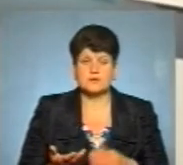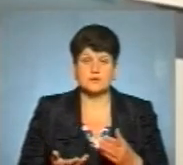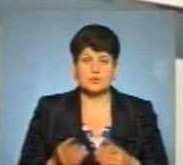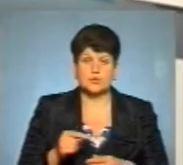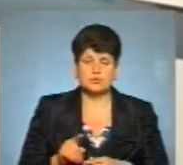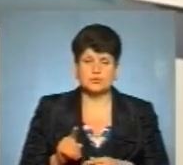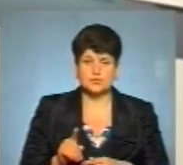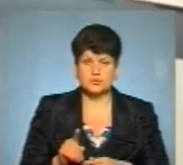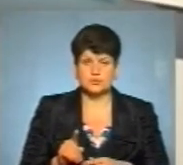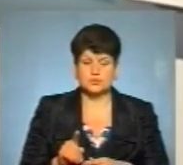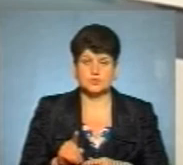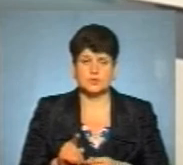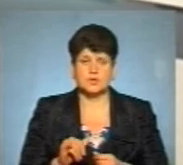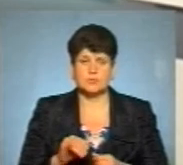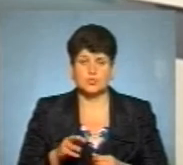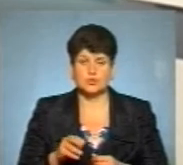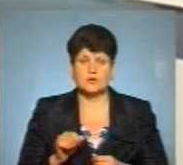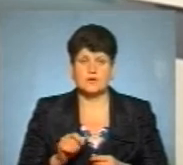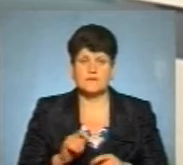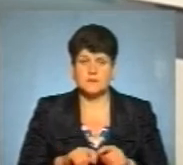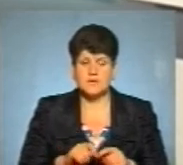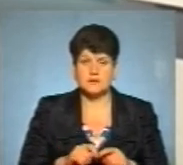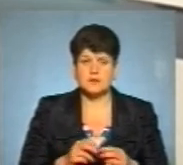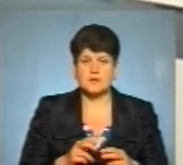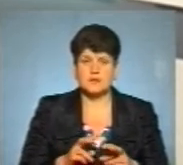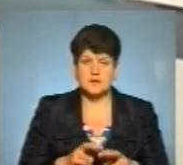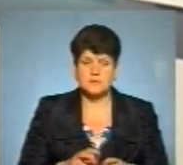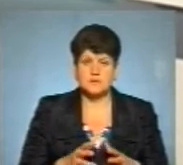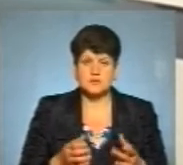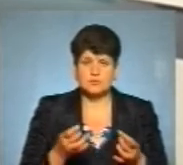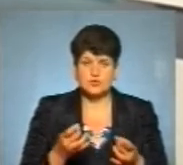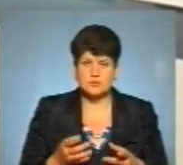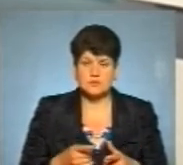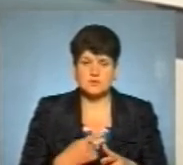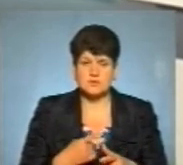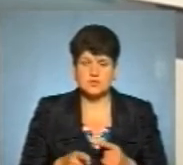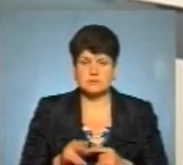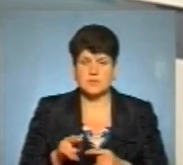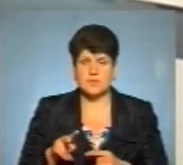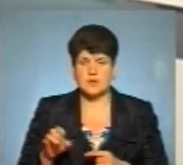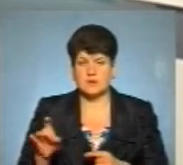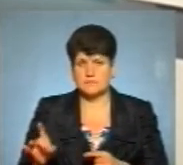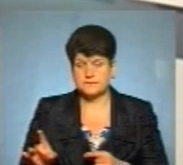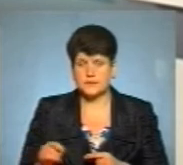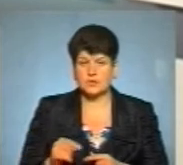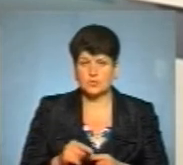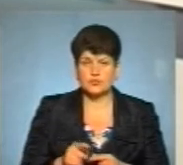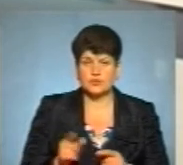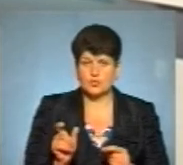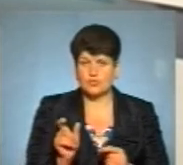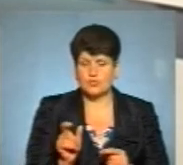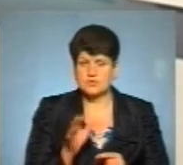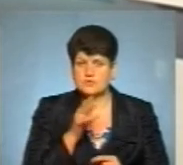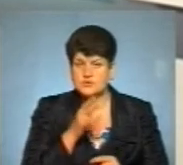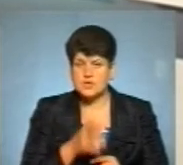імуноферментний аналіз більш простіший, ніж дослідження методом ПЛР, тому він коротший в